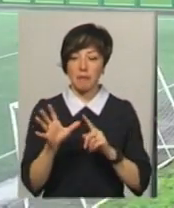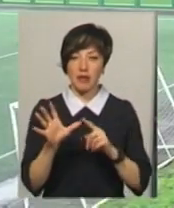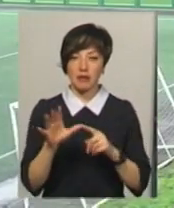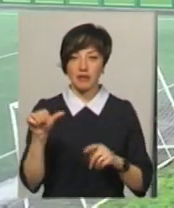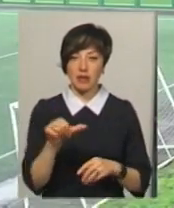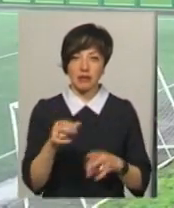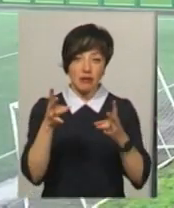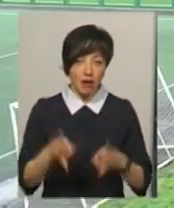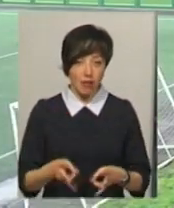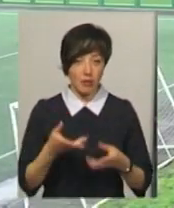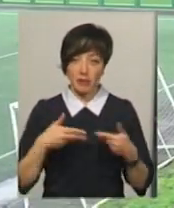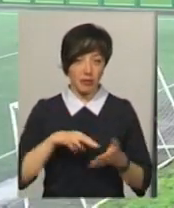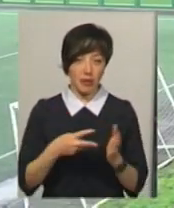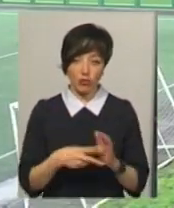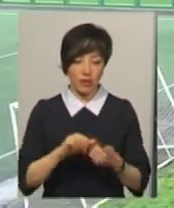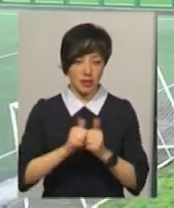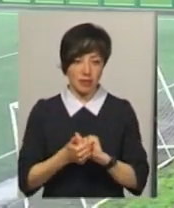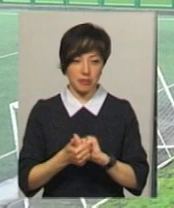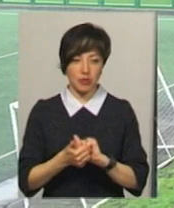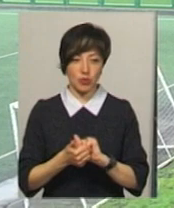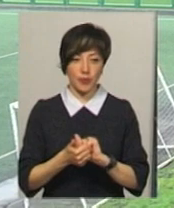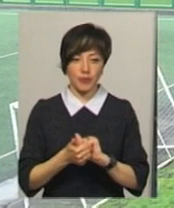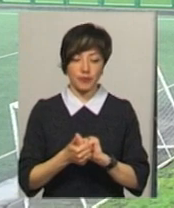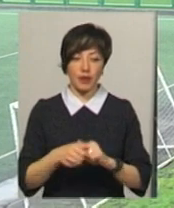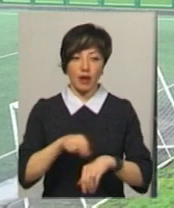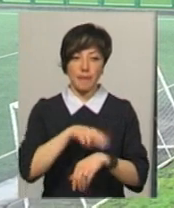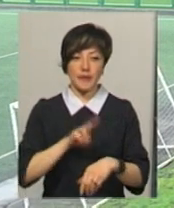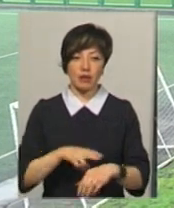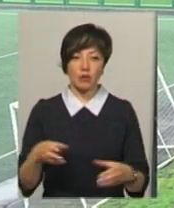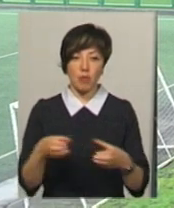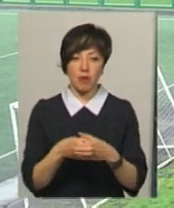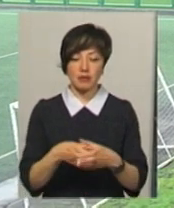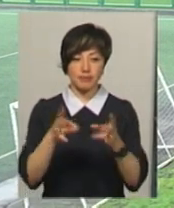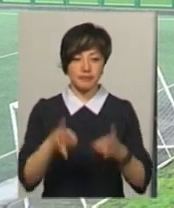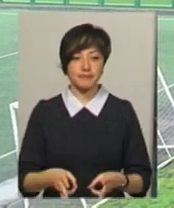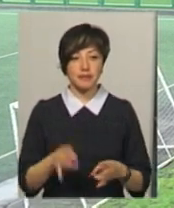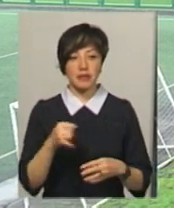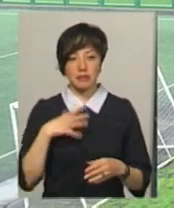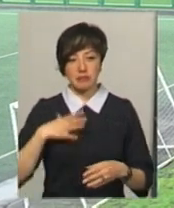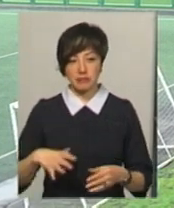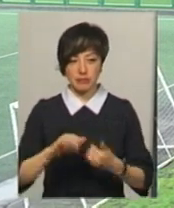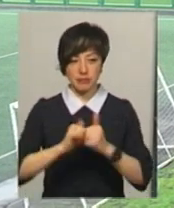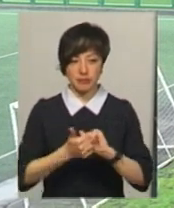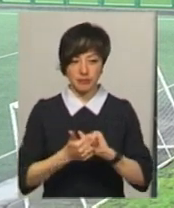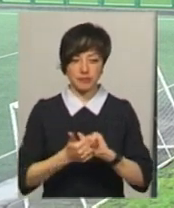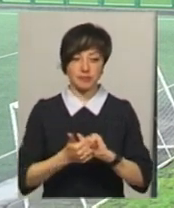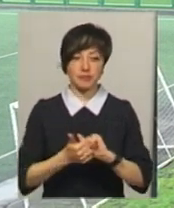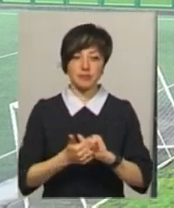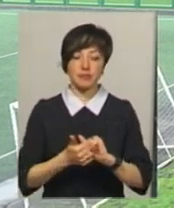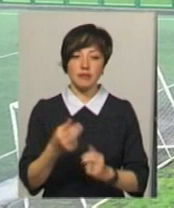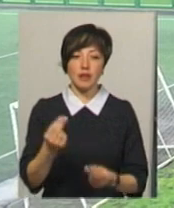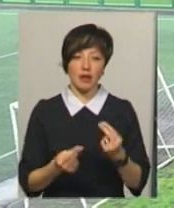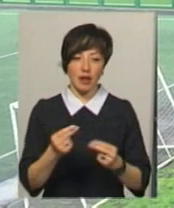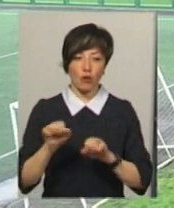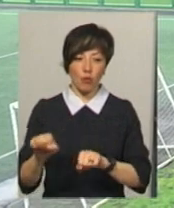травма, ми не планували таку заміну. Капітан команди зазнав травми і ми мусили вже відштовхуватися, грати від